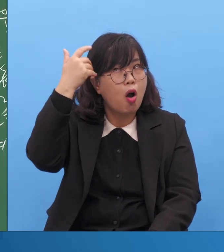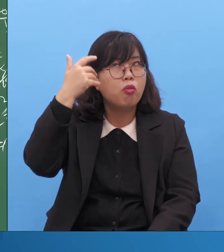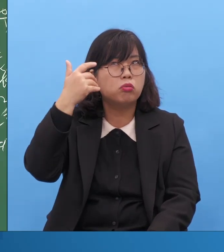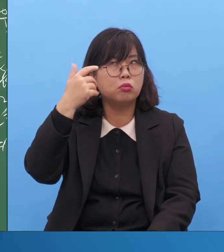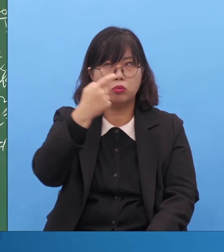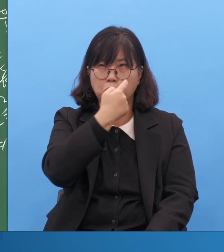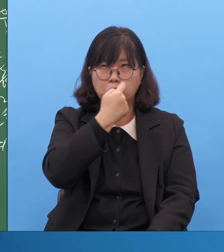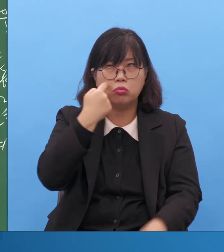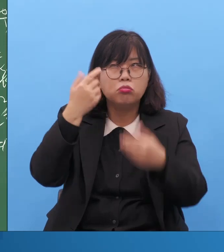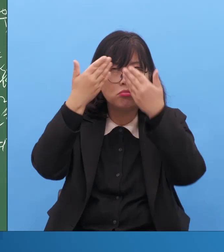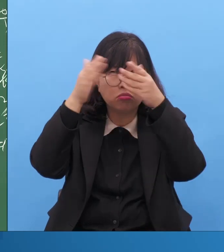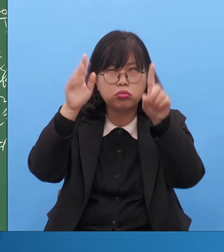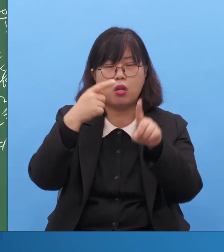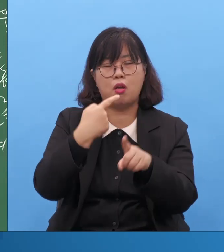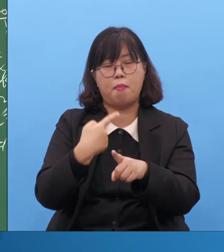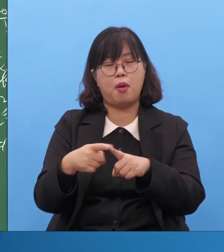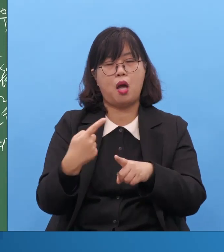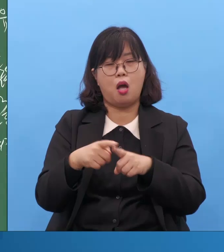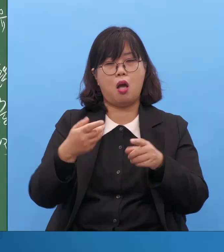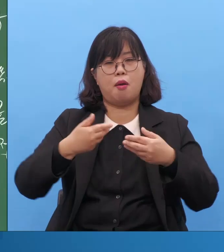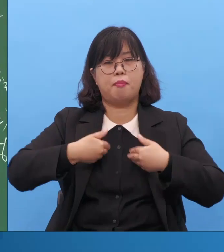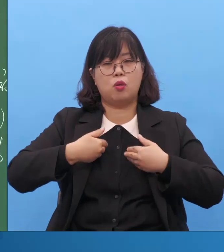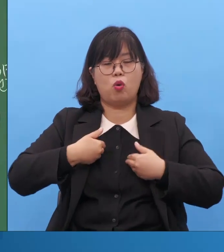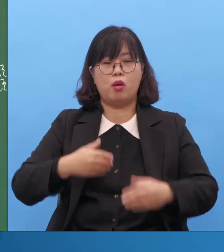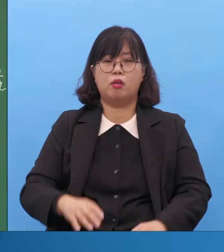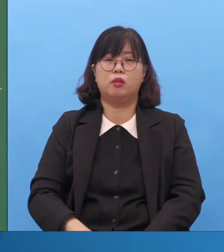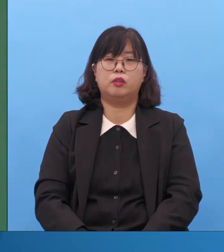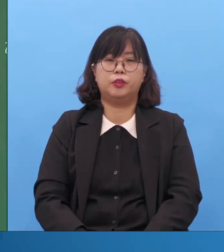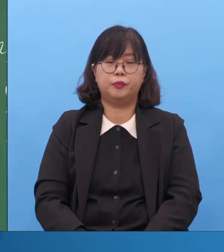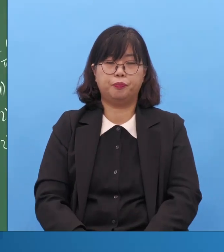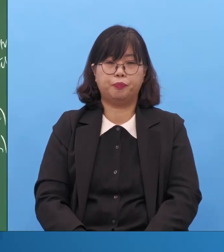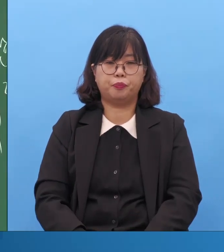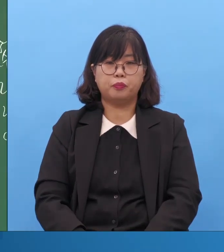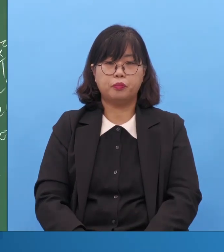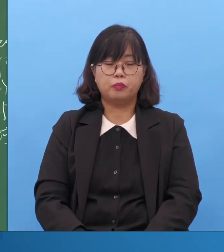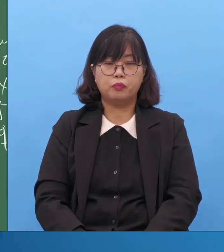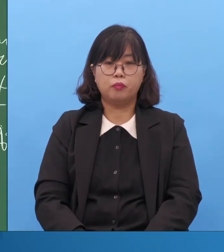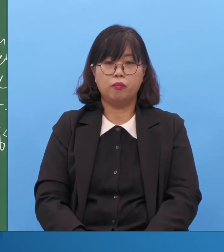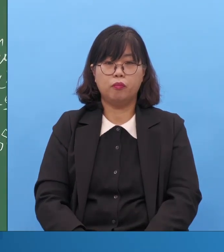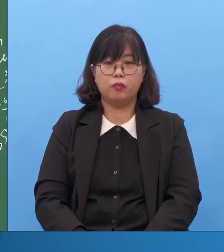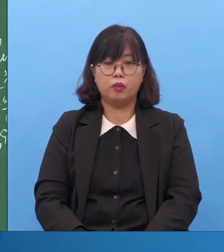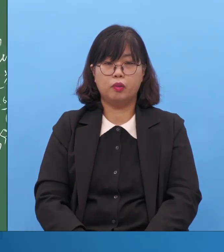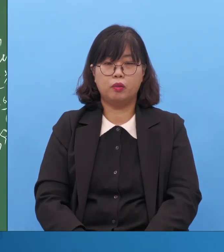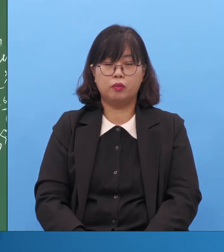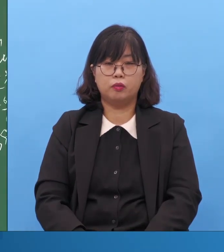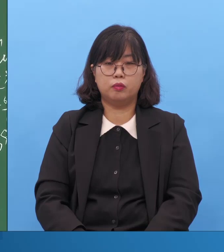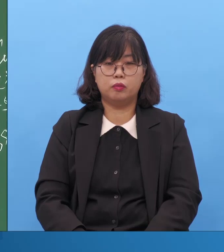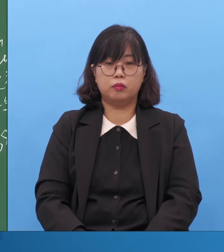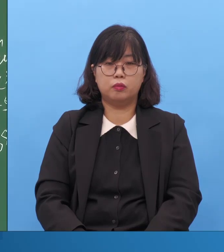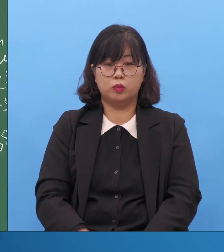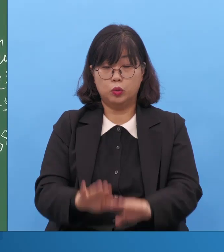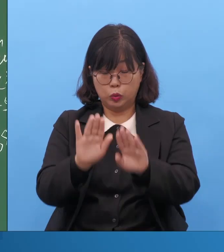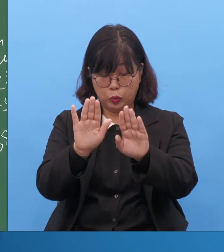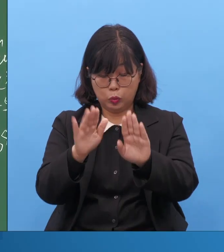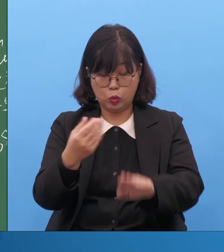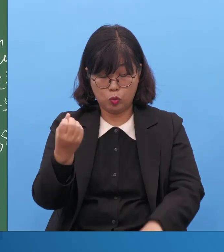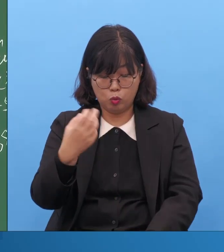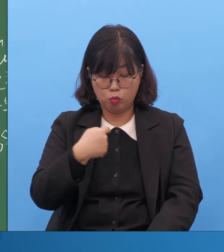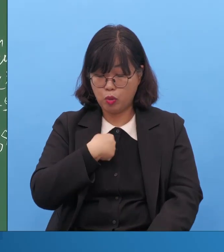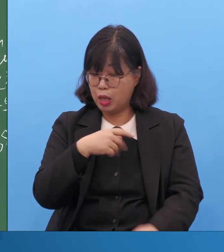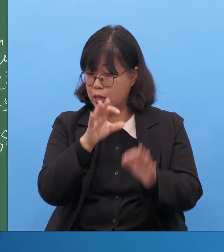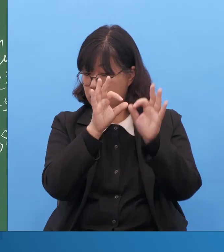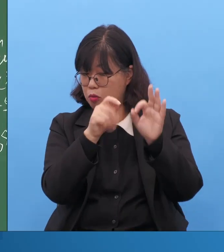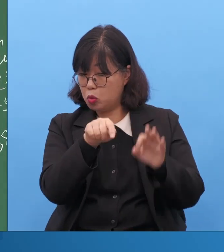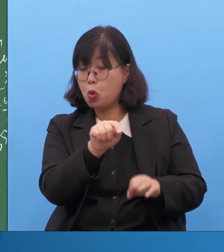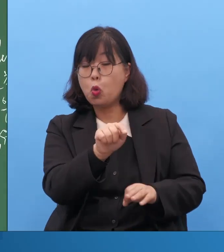그가 다르다니깐요. 생기를 안 만나도 나 김추리장은 나 저 사람 너무 속을 좋아하거든 저거 안 만나도 알아요.